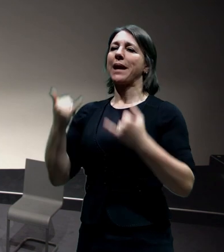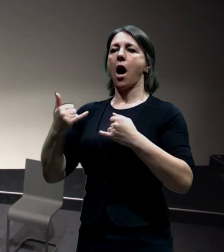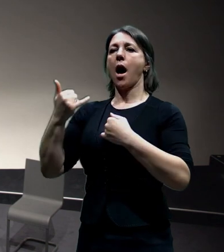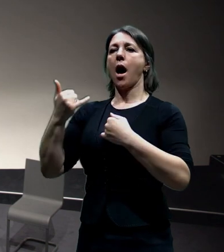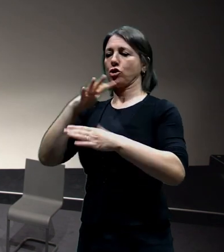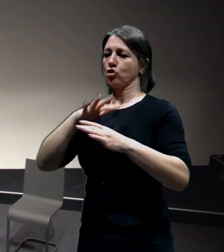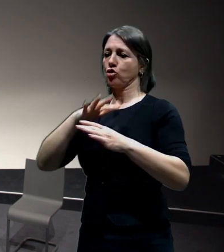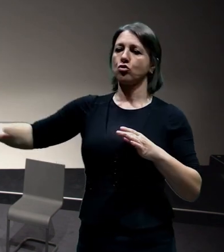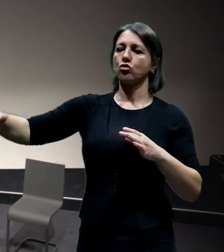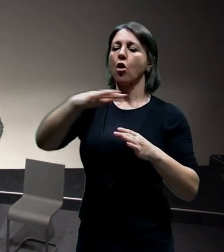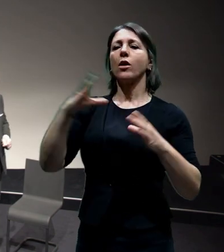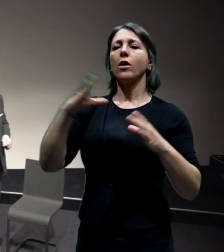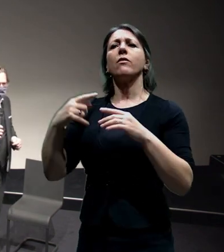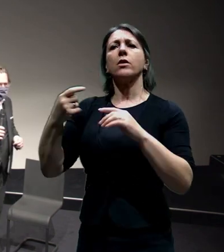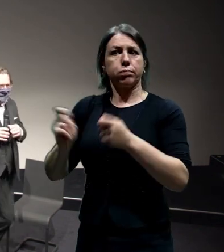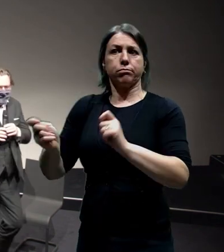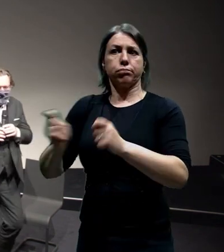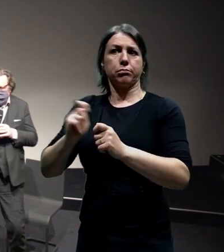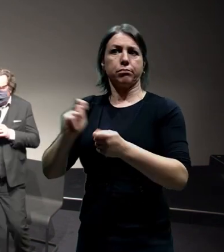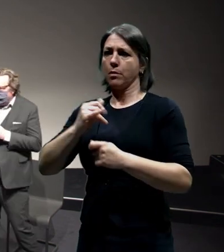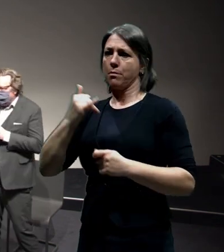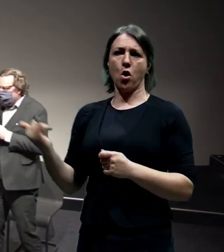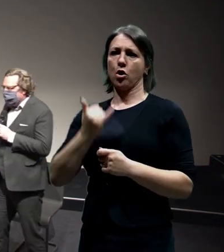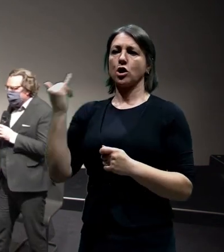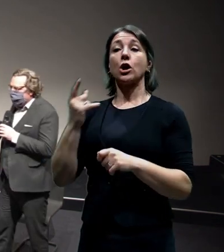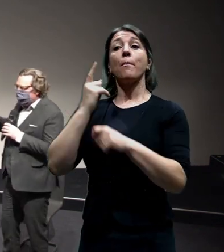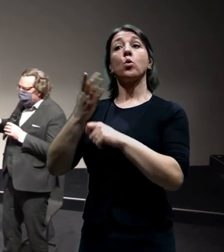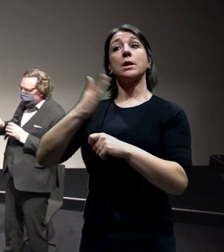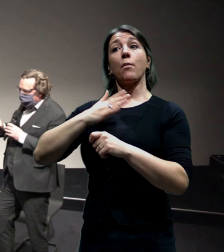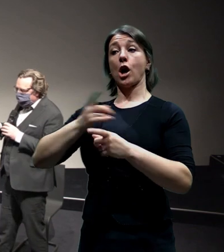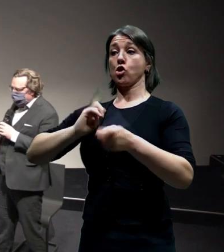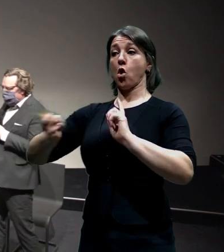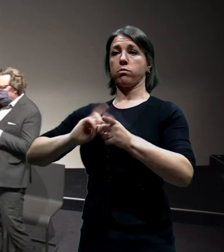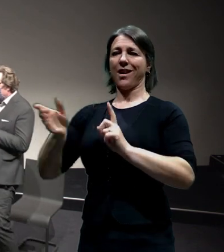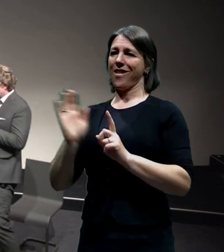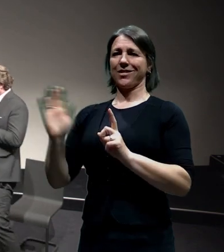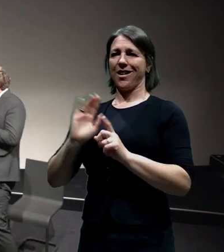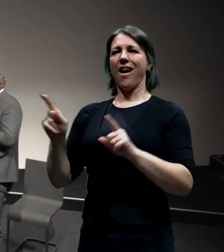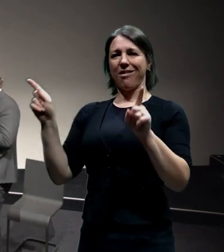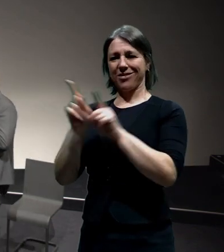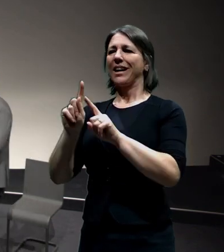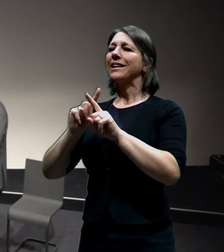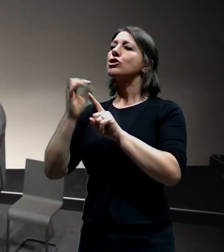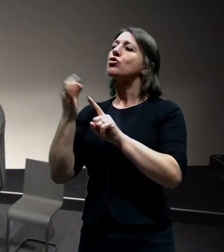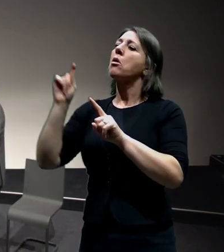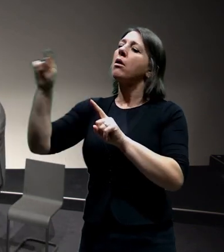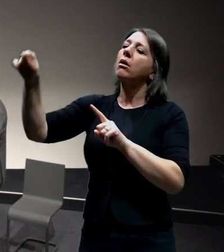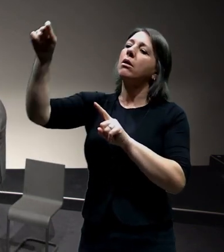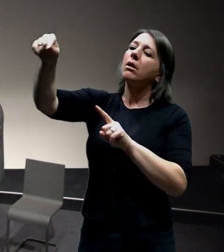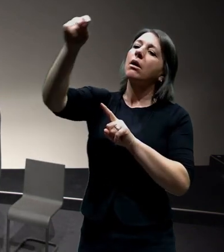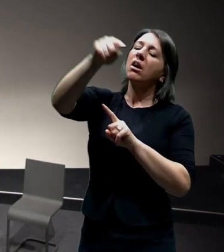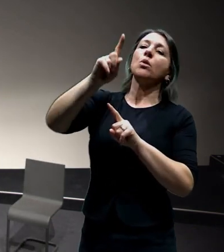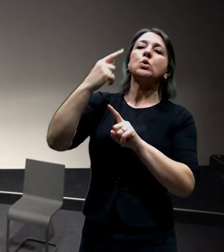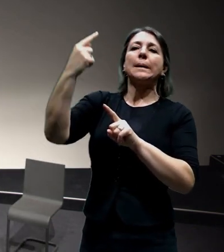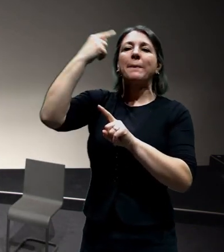můžeme podívat na tu moji prezentaci, tak, aby jsme ty jednotlivý díly, které jdou v té analýze, do